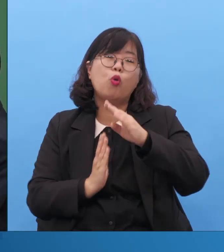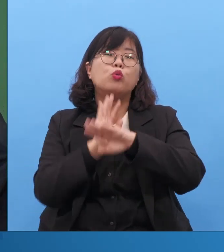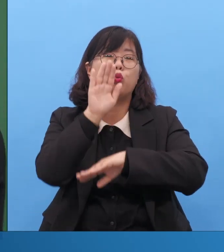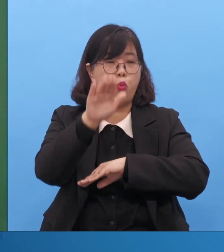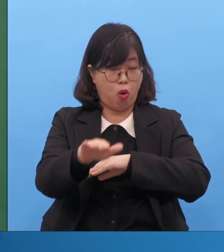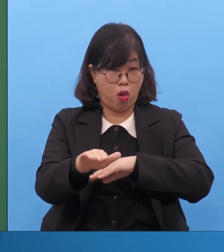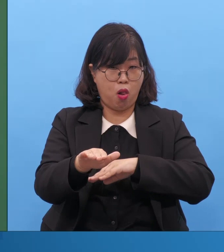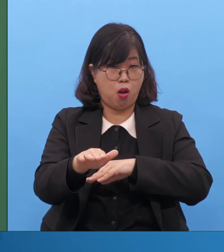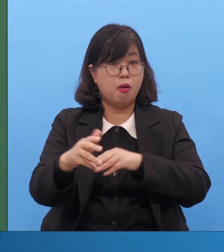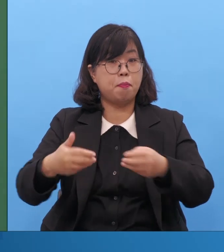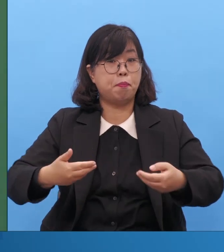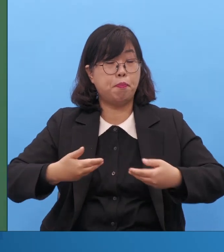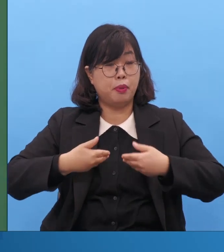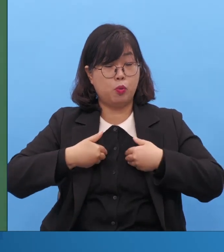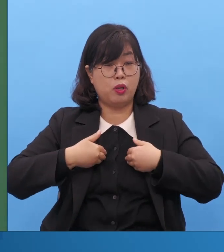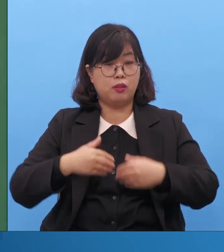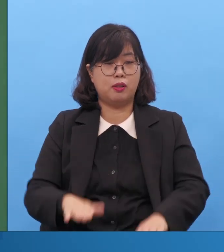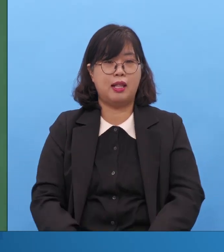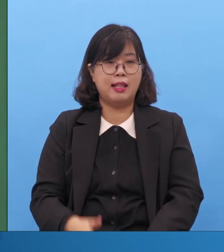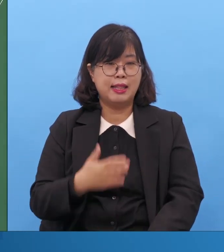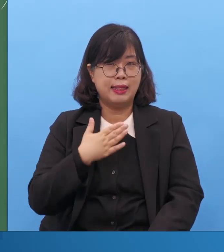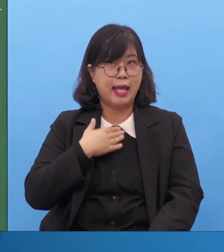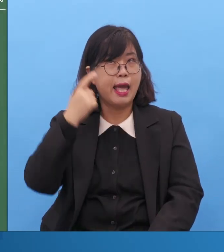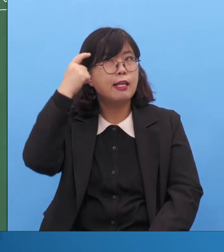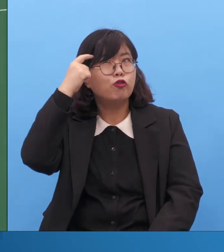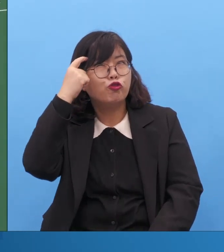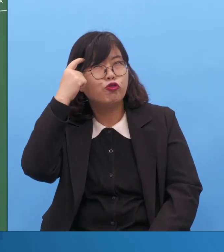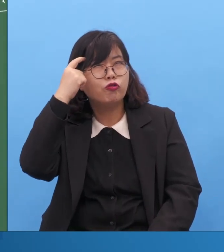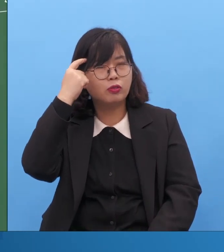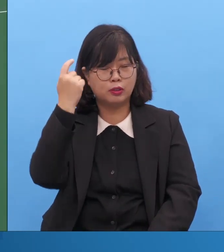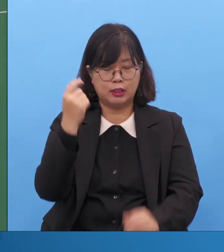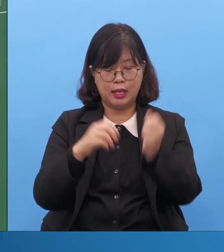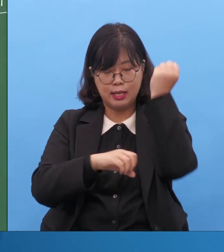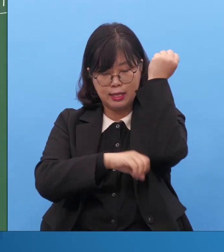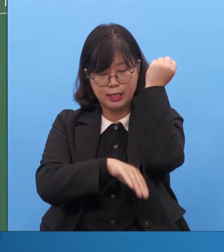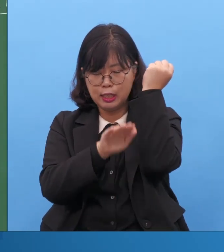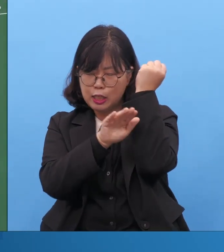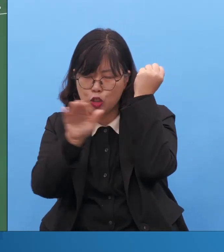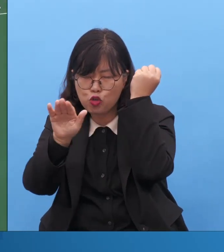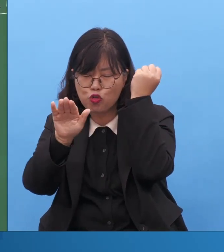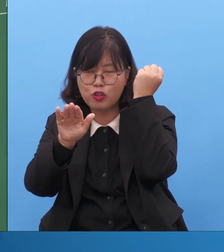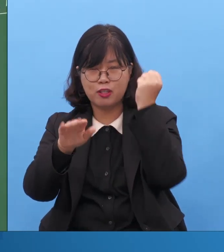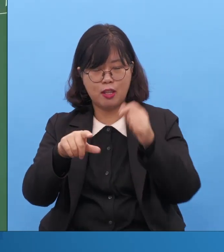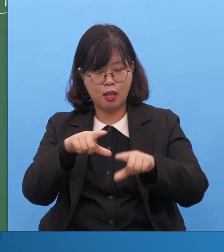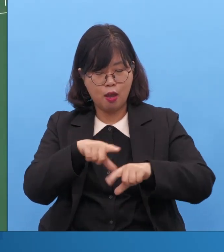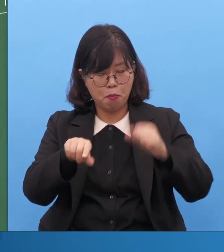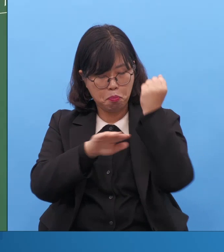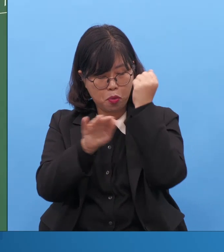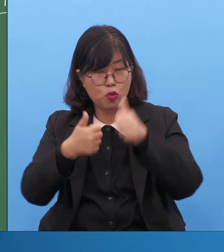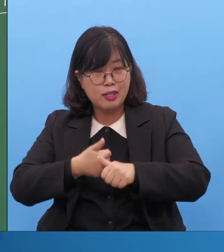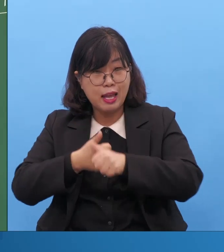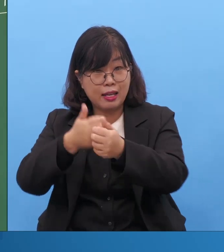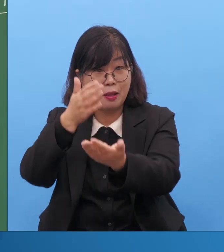내 수준, 기준, 표준 말고 반대껏 오히려 하나님께서는 길이 보여요